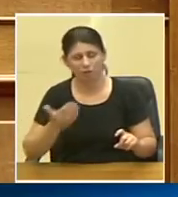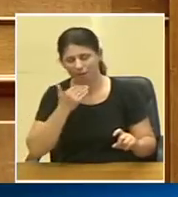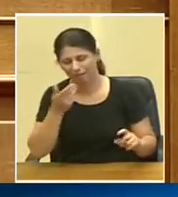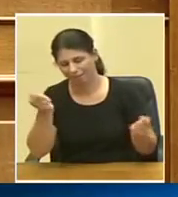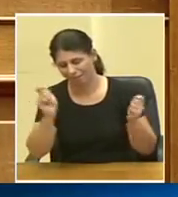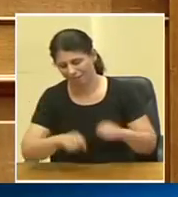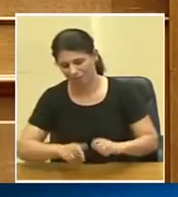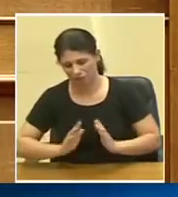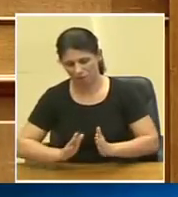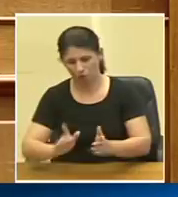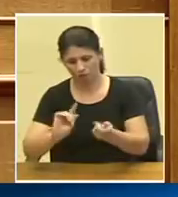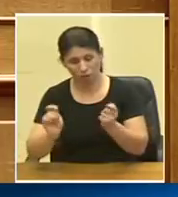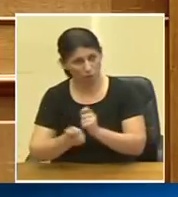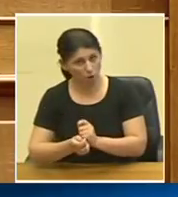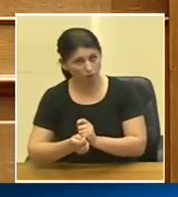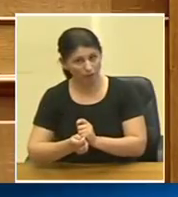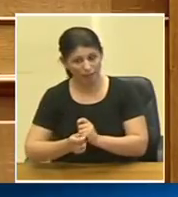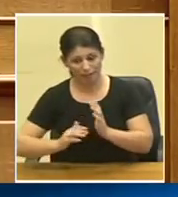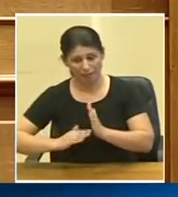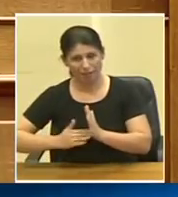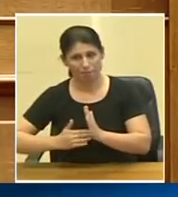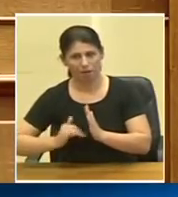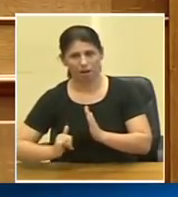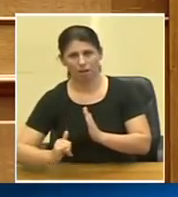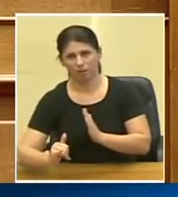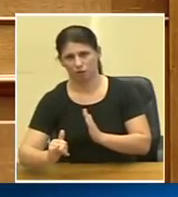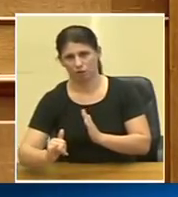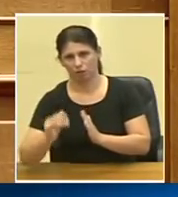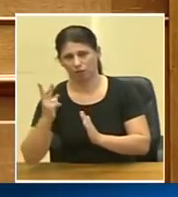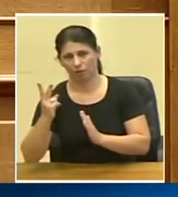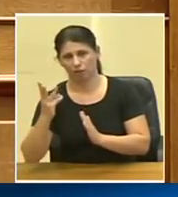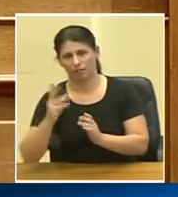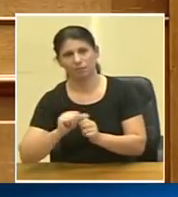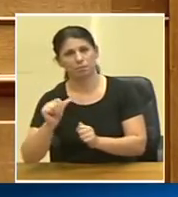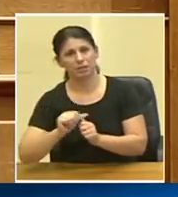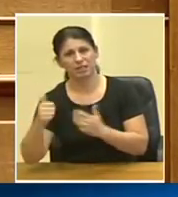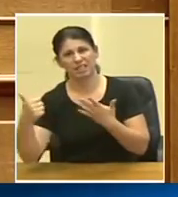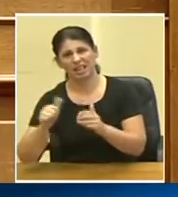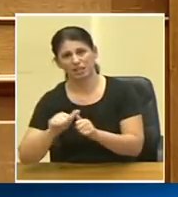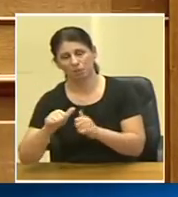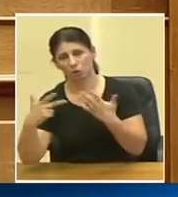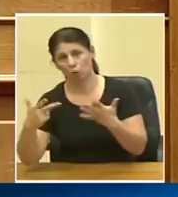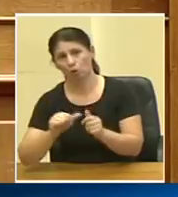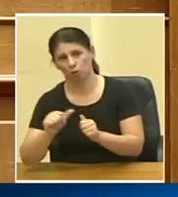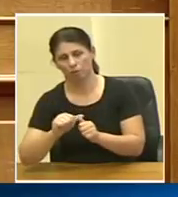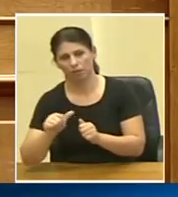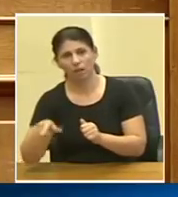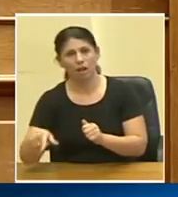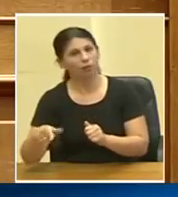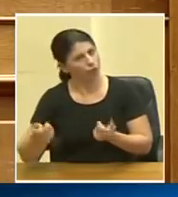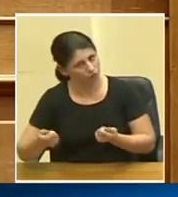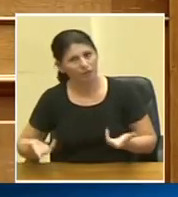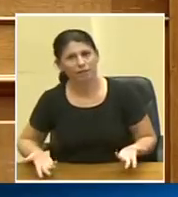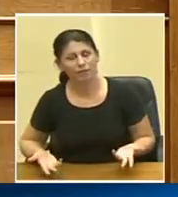για να προχωρήσει μια τροπολογία η υπηρεσιακή να το καθυστερούν δύο και τρεις μήνες και έξι μήνες και οχτώ μήνες αυτό συνέβη